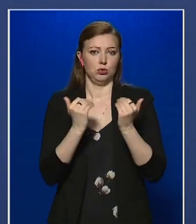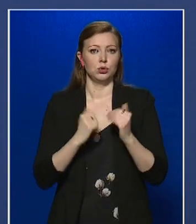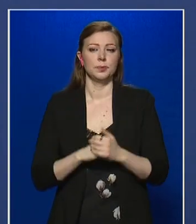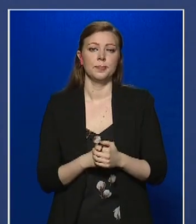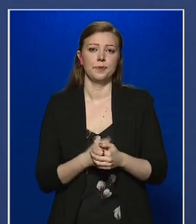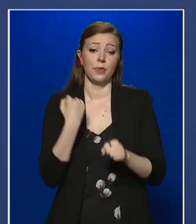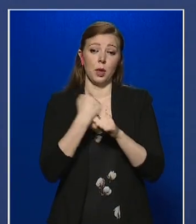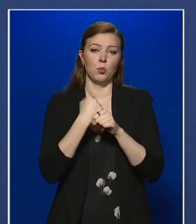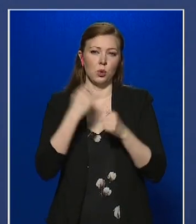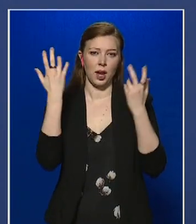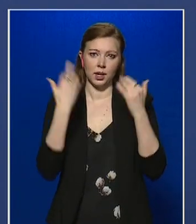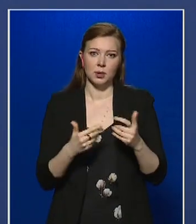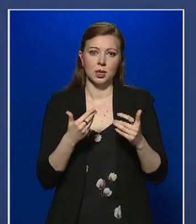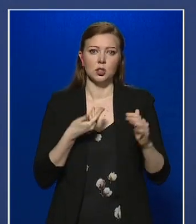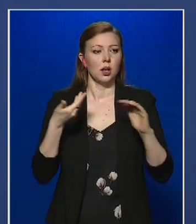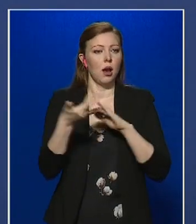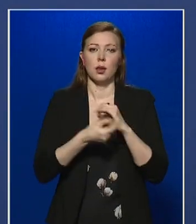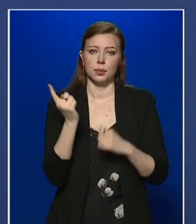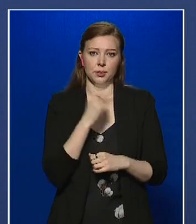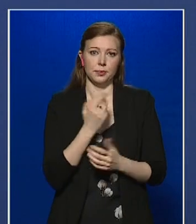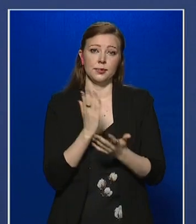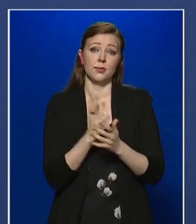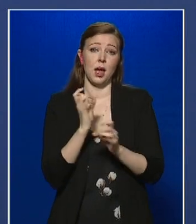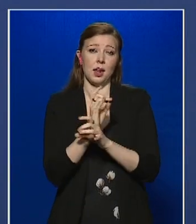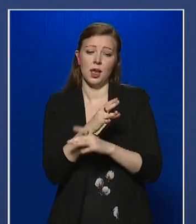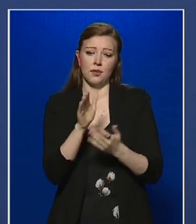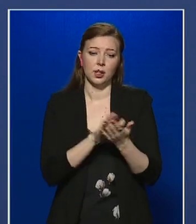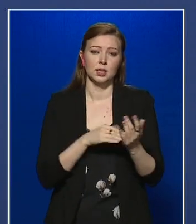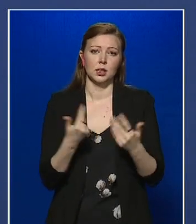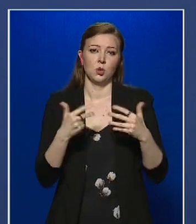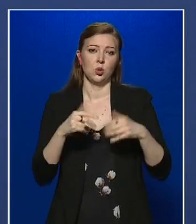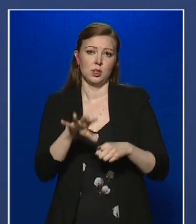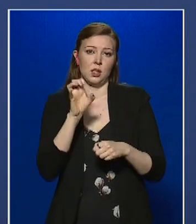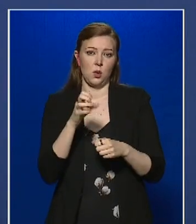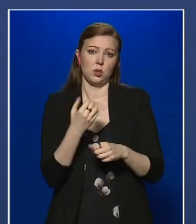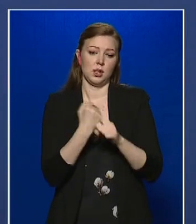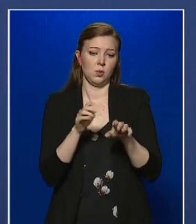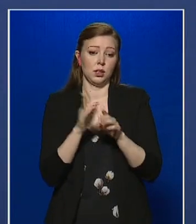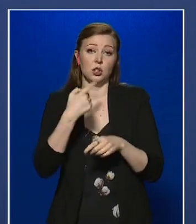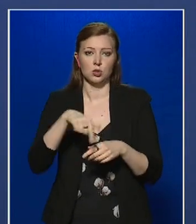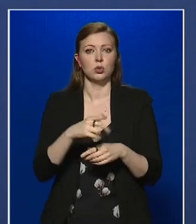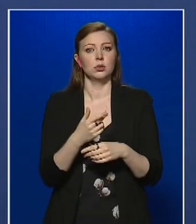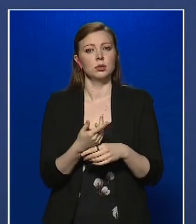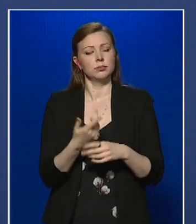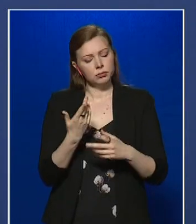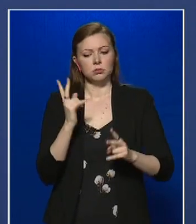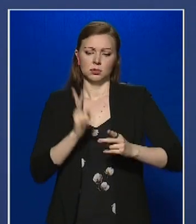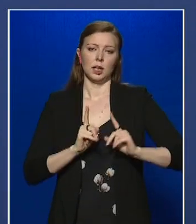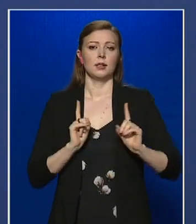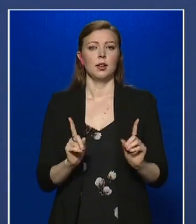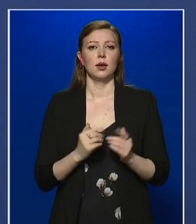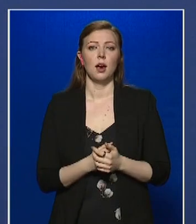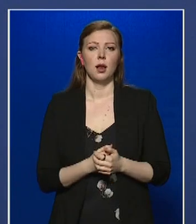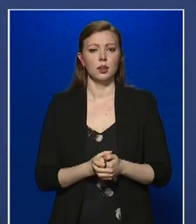Munkánk eredményességét az alapozta meg, hogy már a járvány kezdetekkor a 8500 bajtársunk egy emberként fejezte ki tetrekészségét,